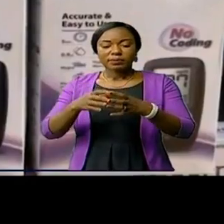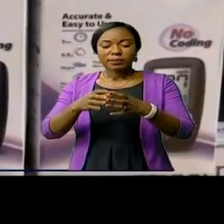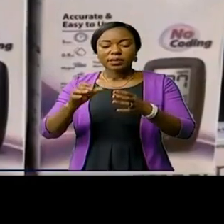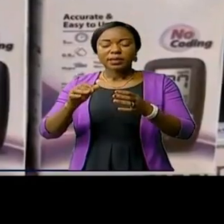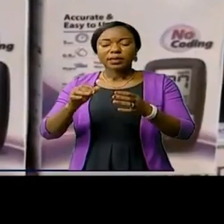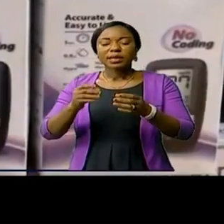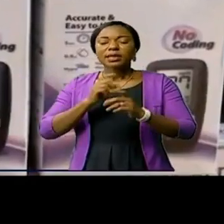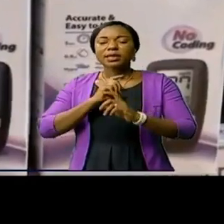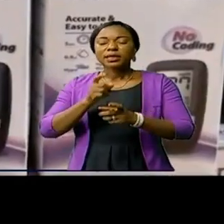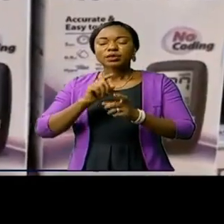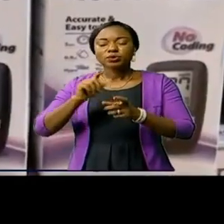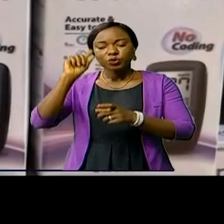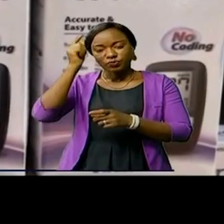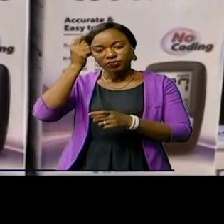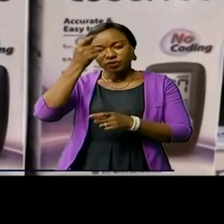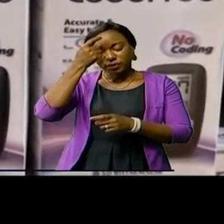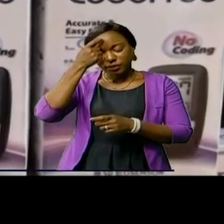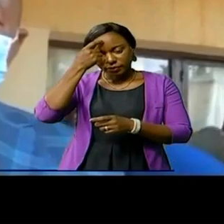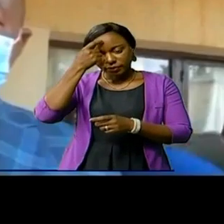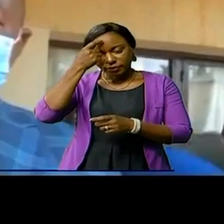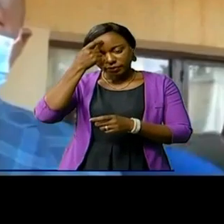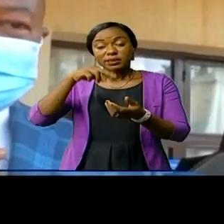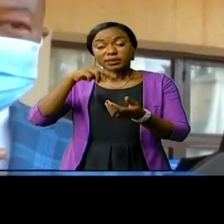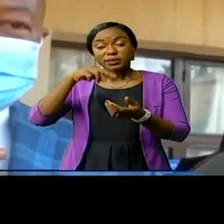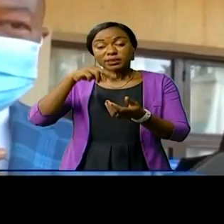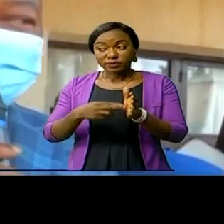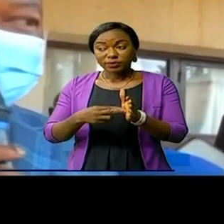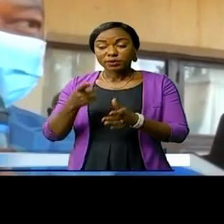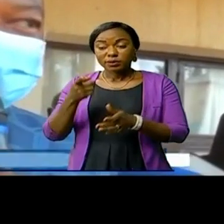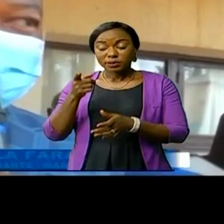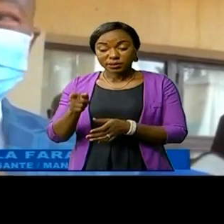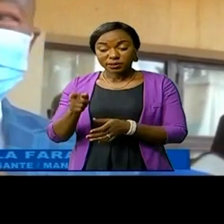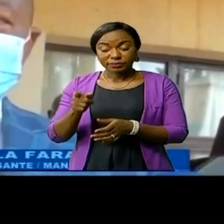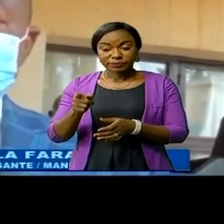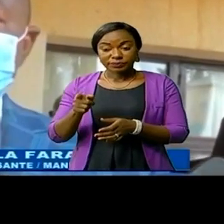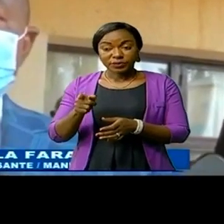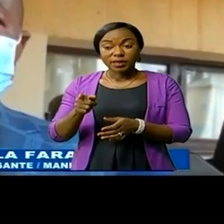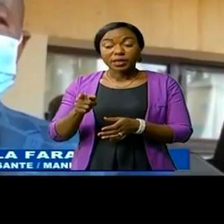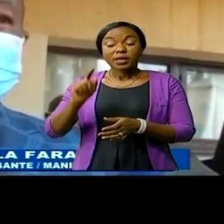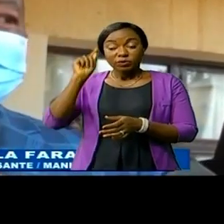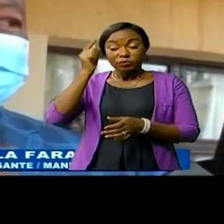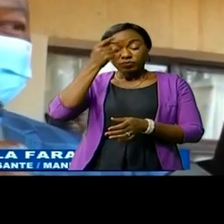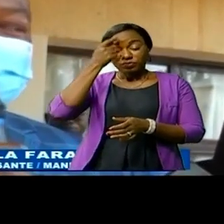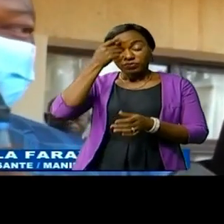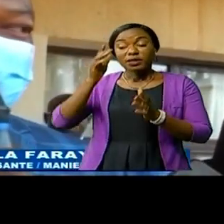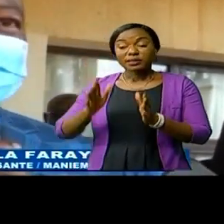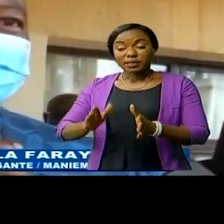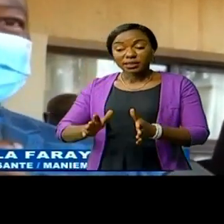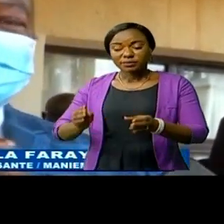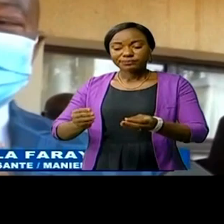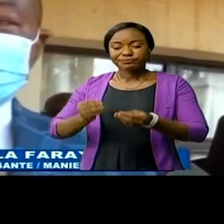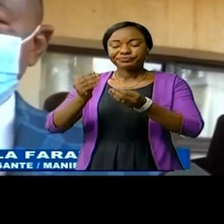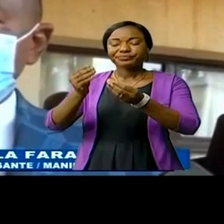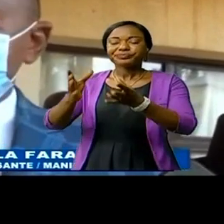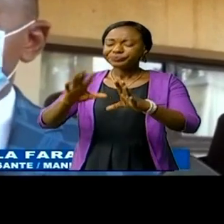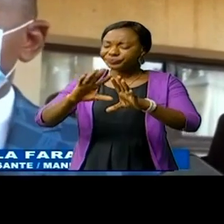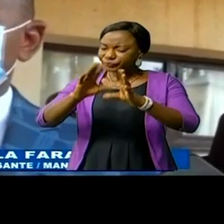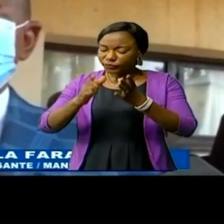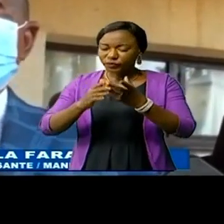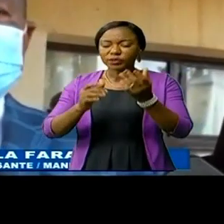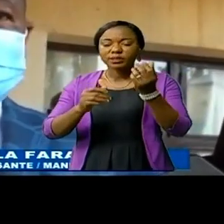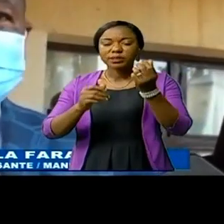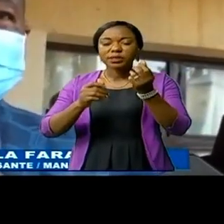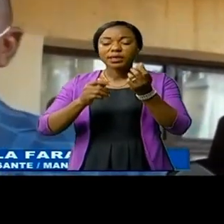Ces gestes engagent une volonté politique de la part de l'autorité provinciale et qui rassure devant toutes les zones de santé